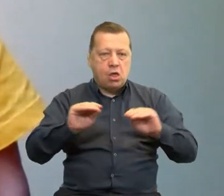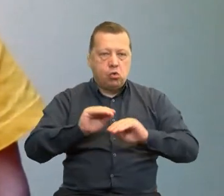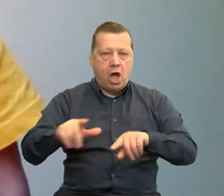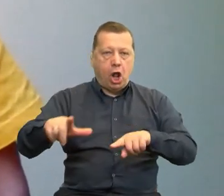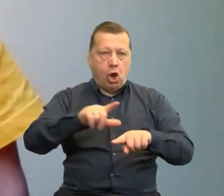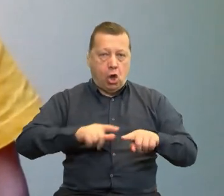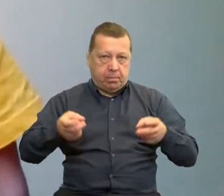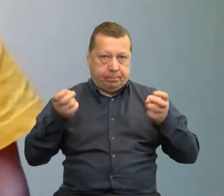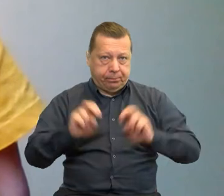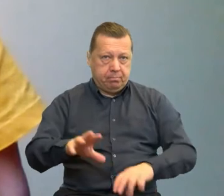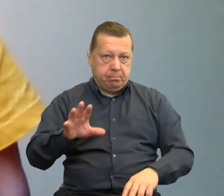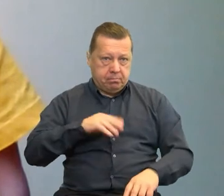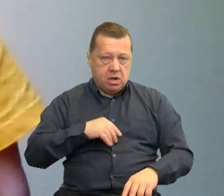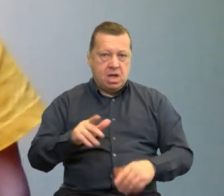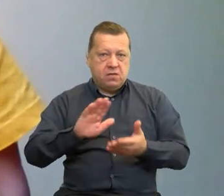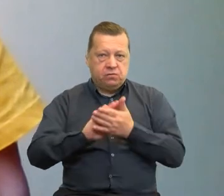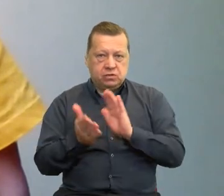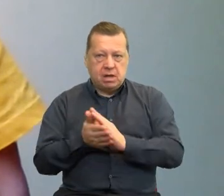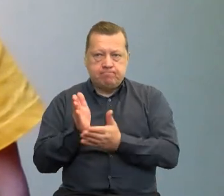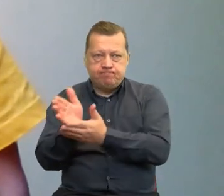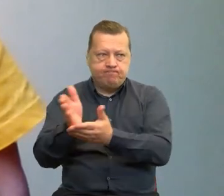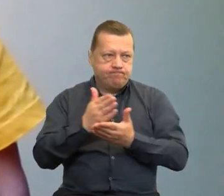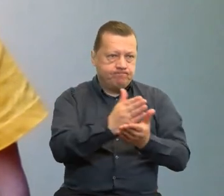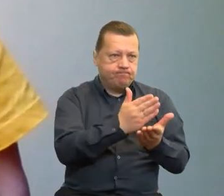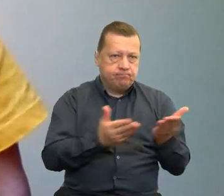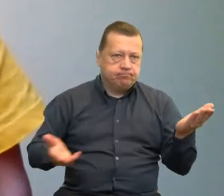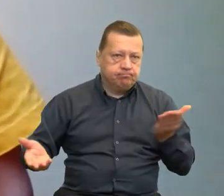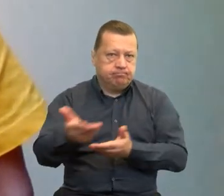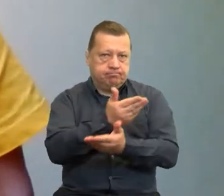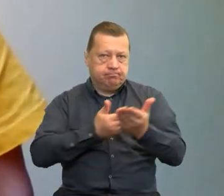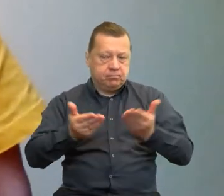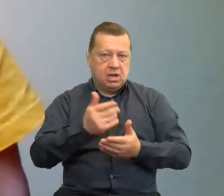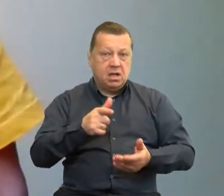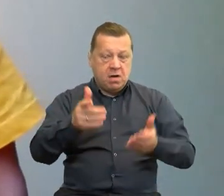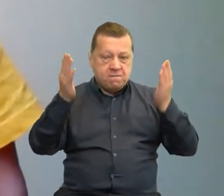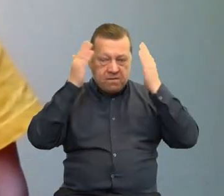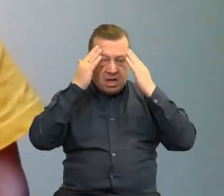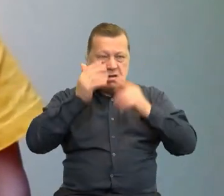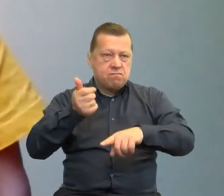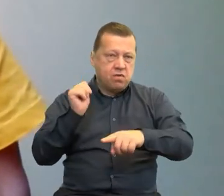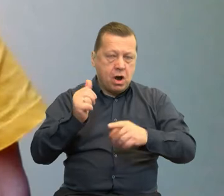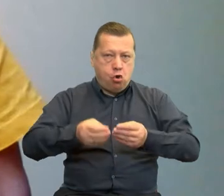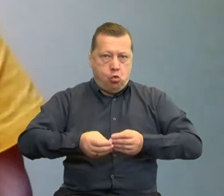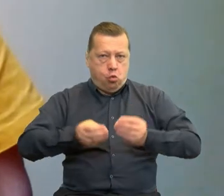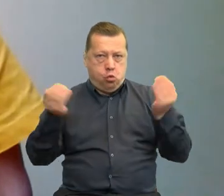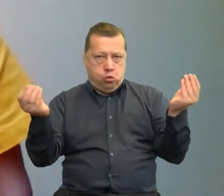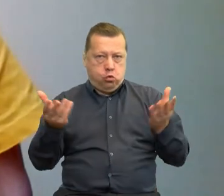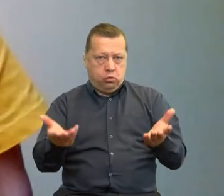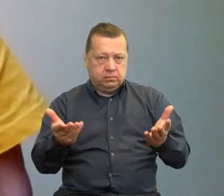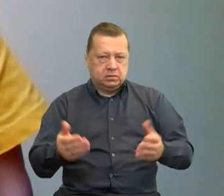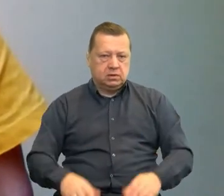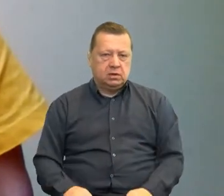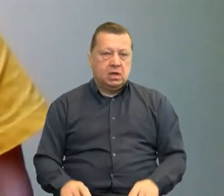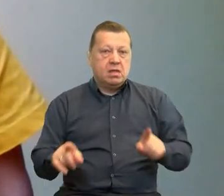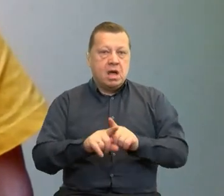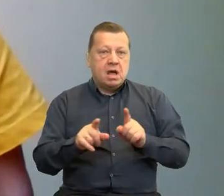które wzajemnie mogą się wzmacniać, żeby tę wiedzę, umiejętności rozwijać. No i jak akceptację do